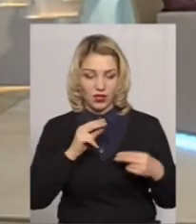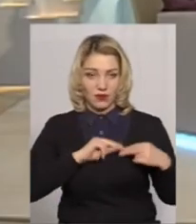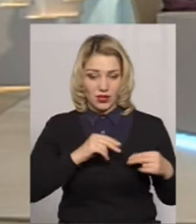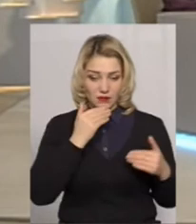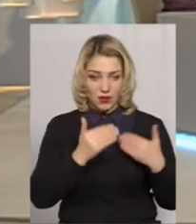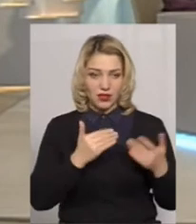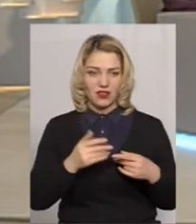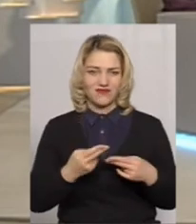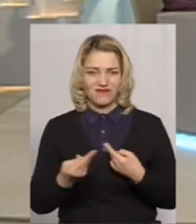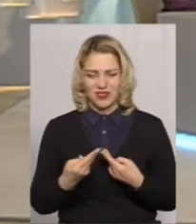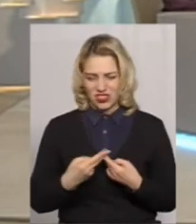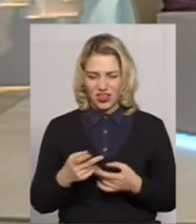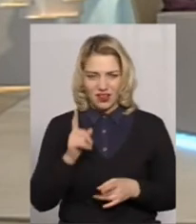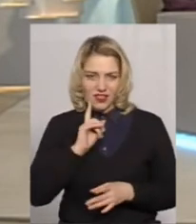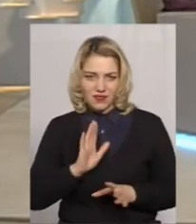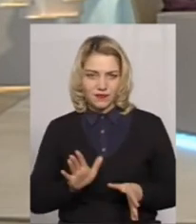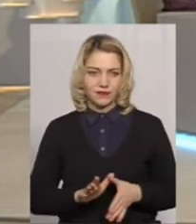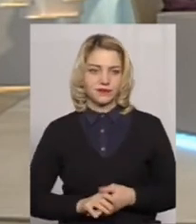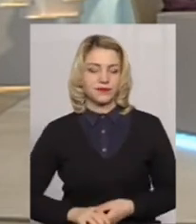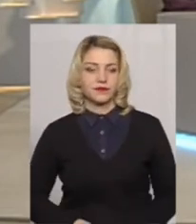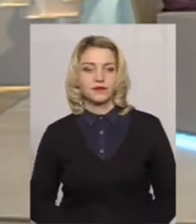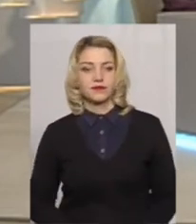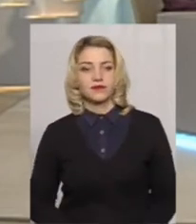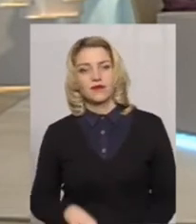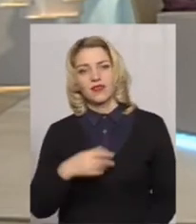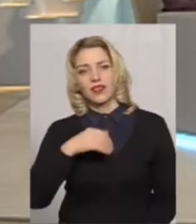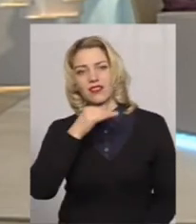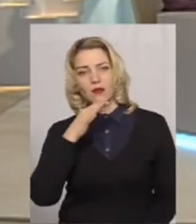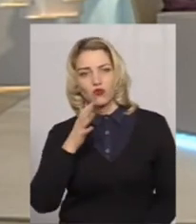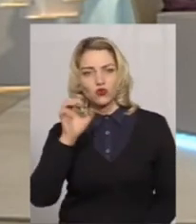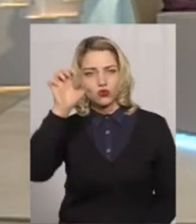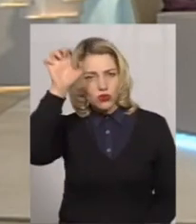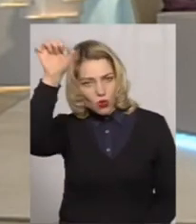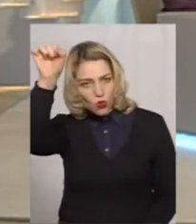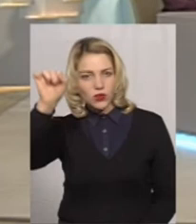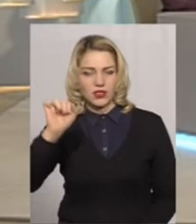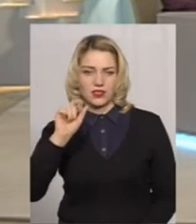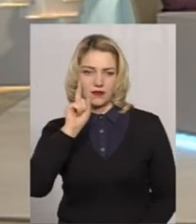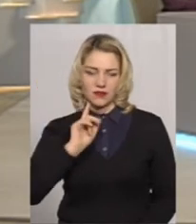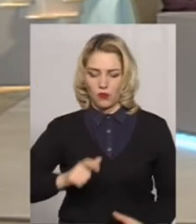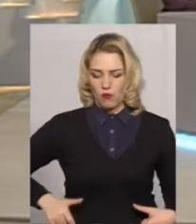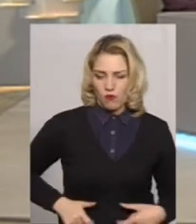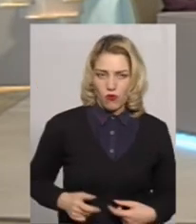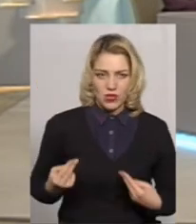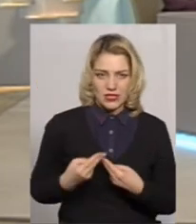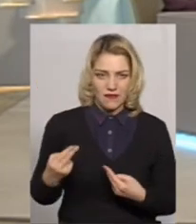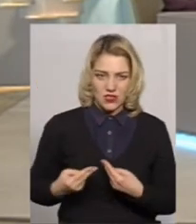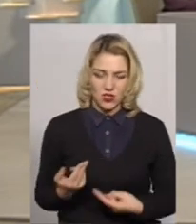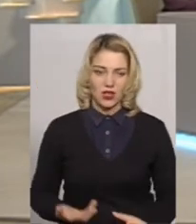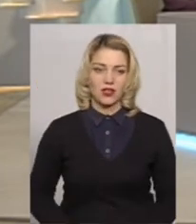будівельному майданчику, мішає, заважає. Я не можу туди дотягнутися, мені мішає пояс і так далі.